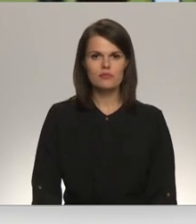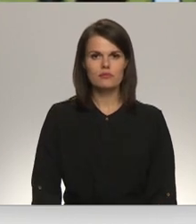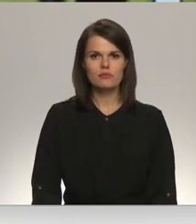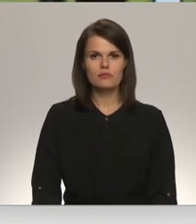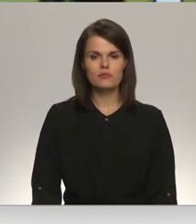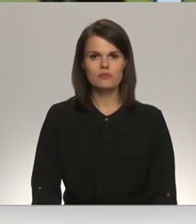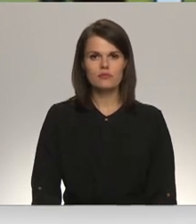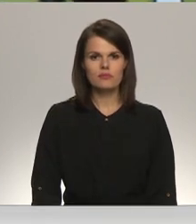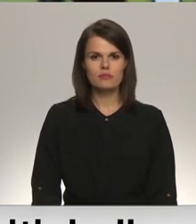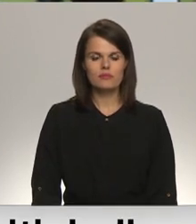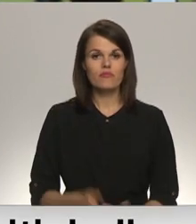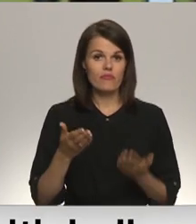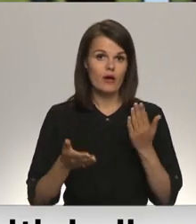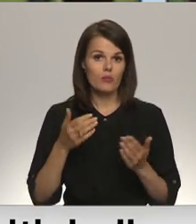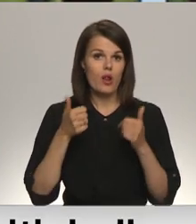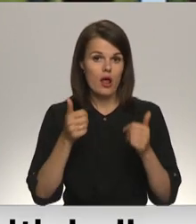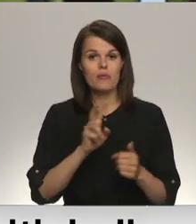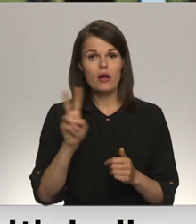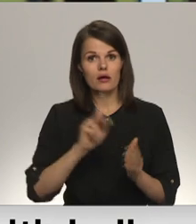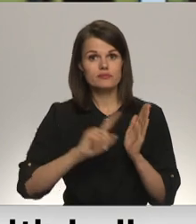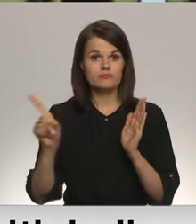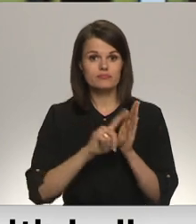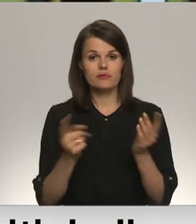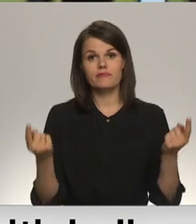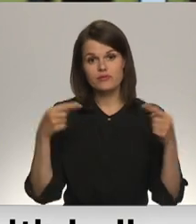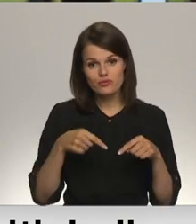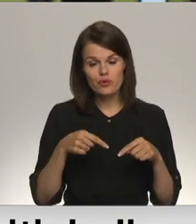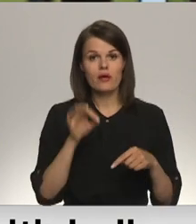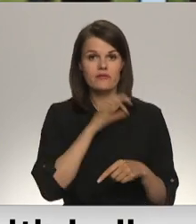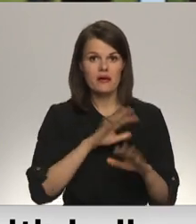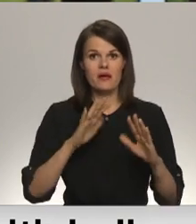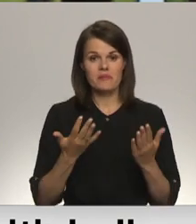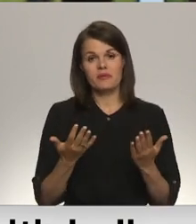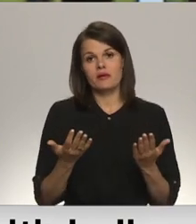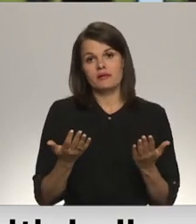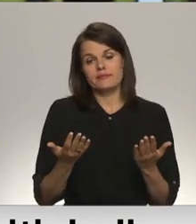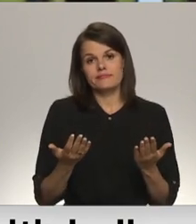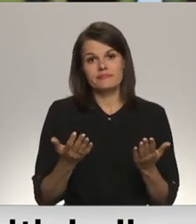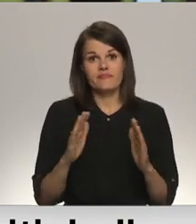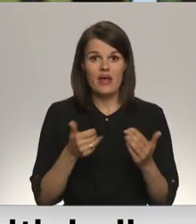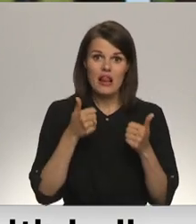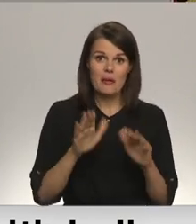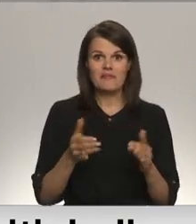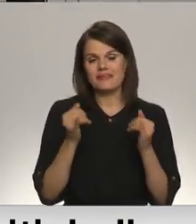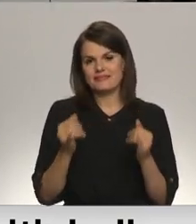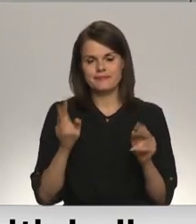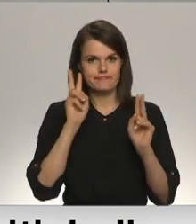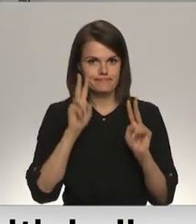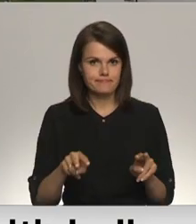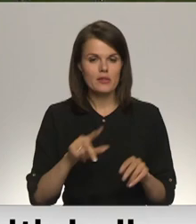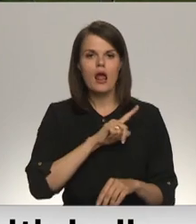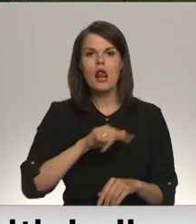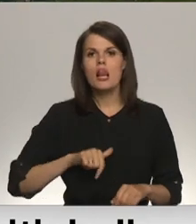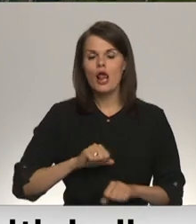Varbūt arī labi tie, kas braukāja visu laiku, bet tie, kas nebraucas, nenoliec. Vai tas labi vai tas slikti. Latvijas